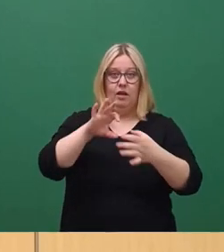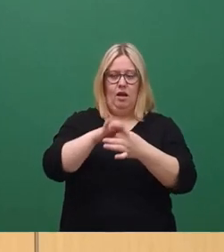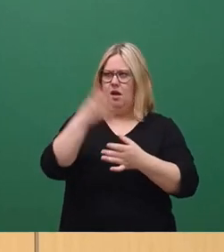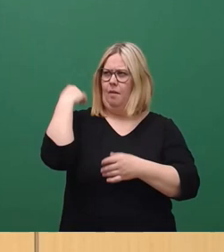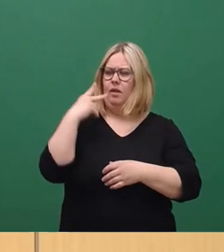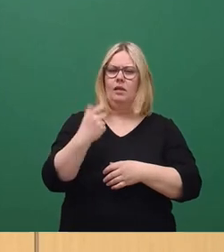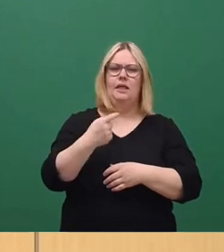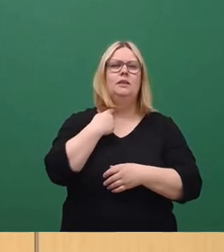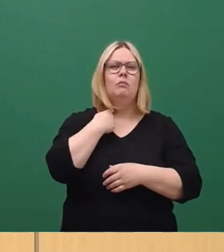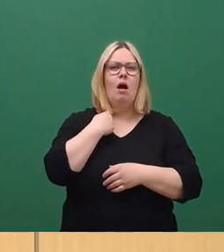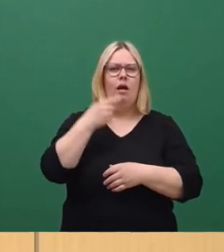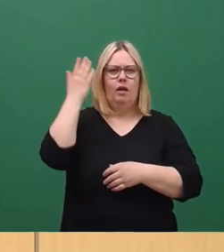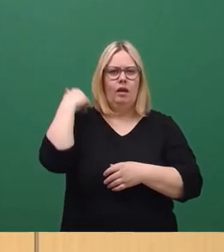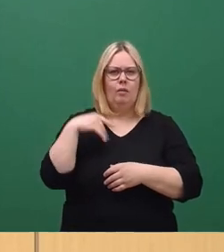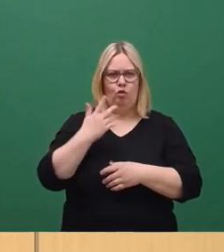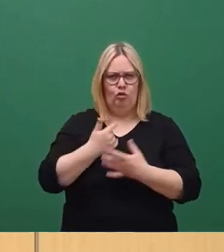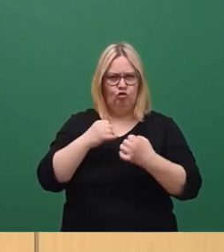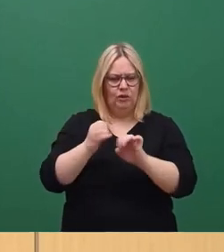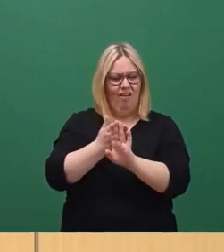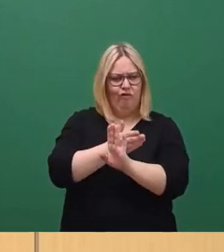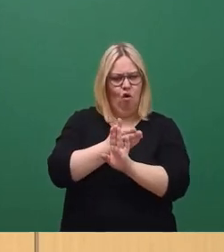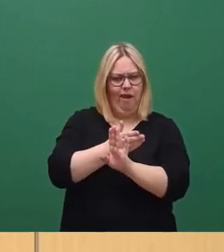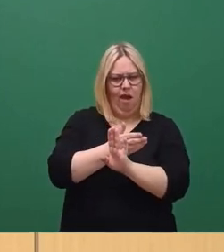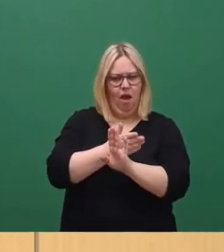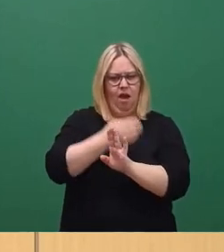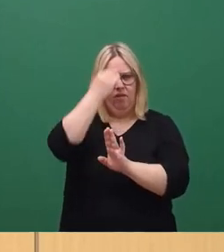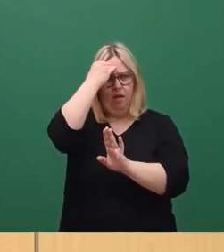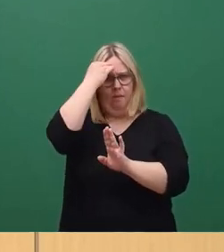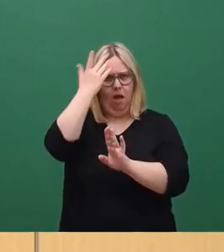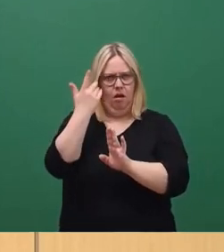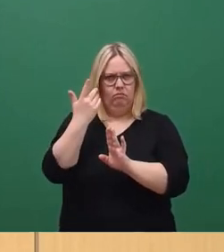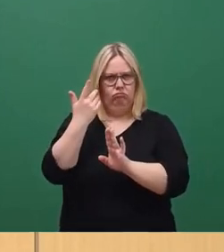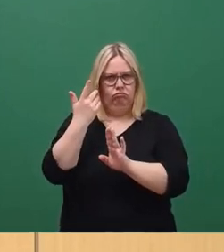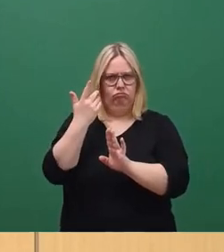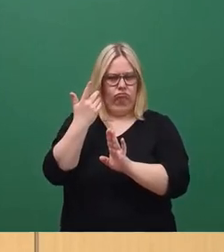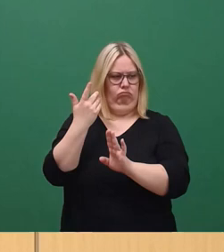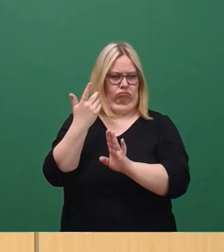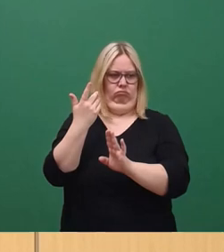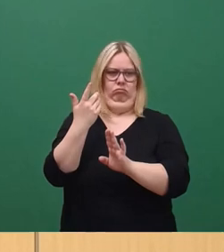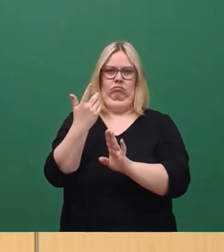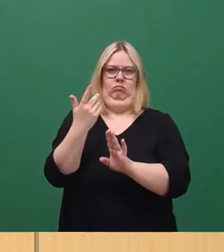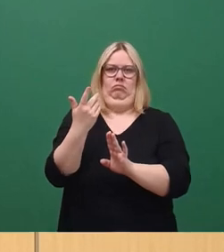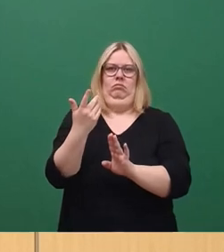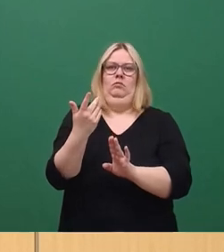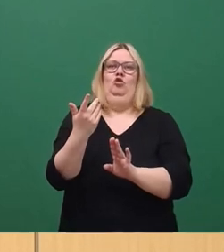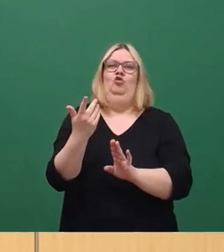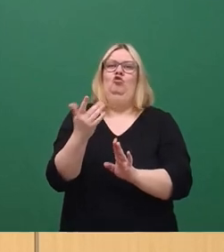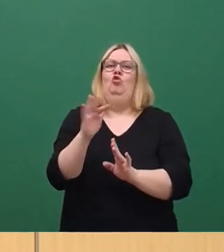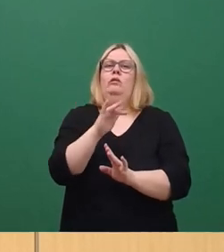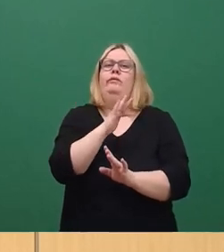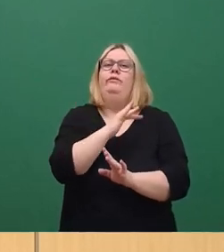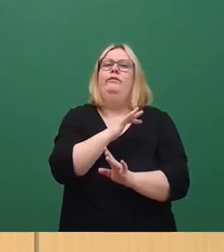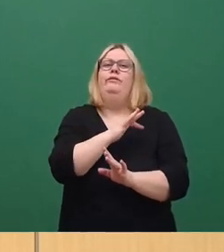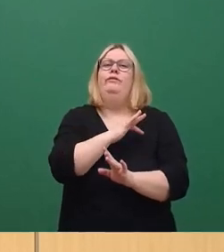anschaut, also einen Tag vor der Unterschutzstellung, der stellt fest, dass dort schon eine ganze Reihe von Objekten,